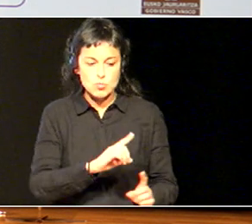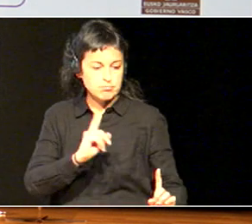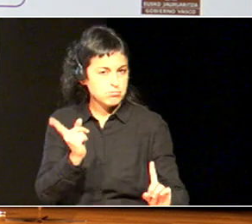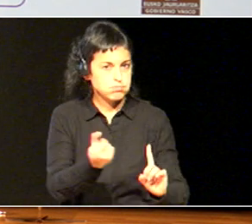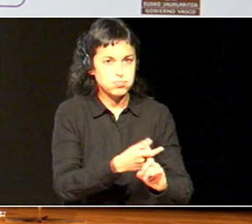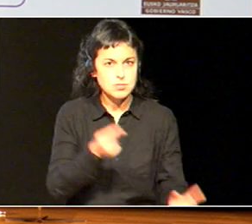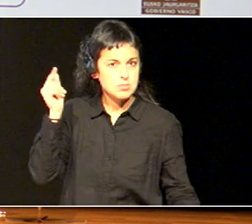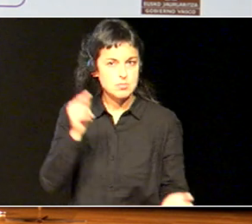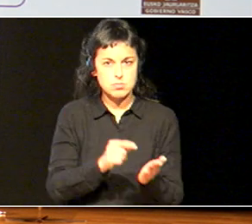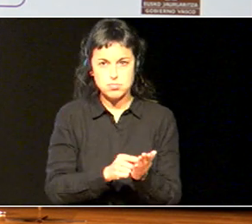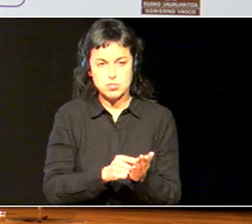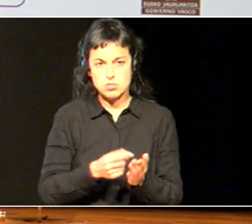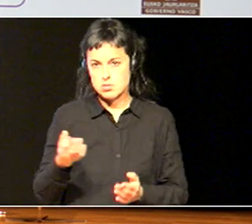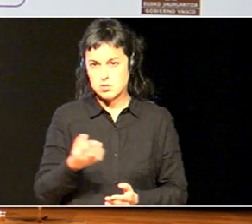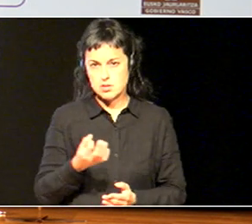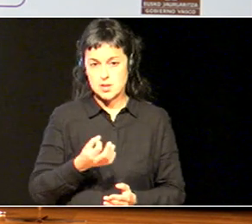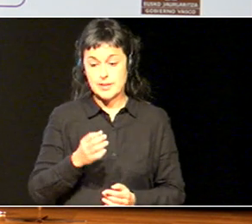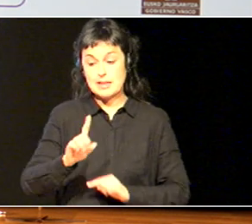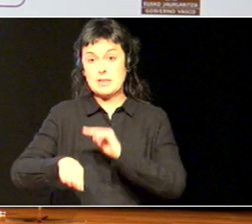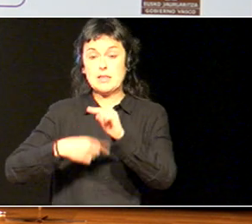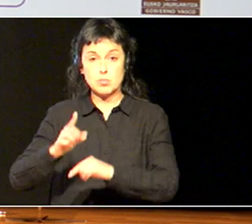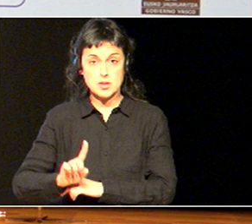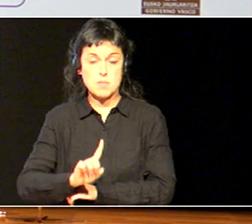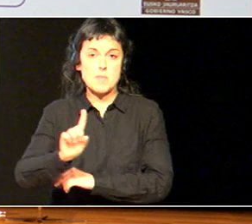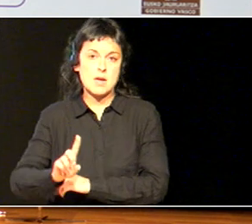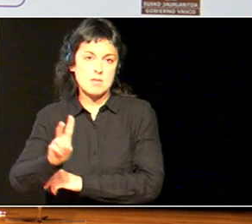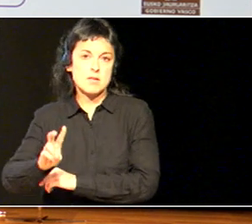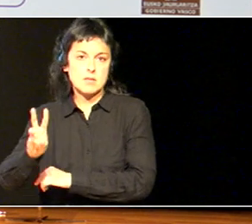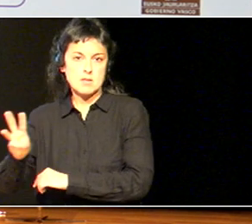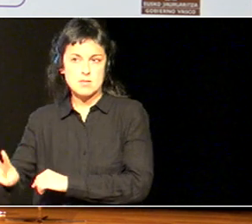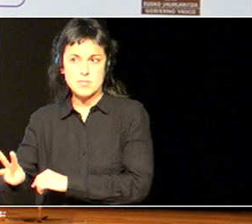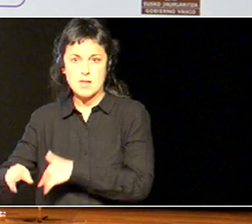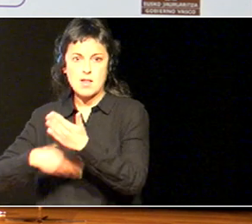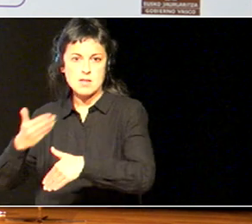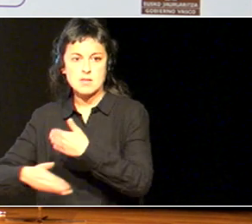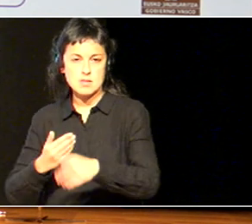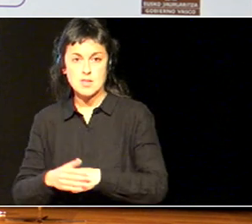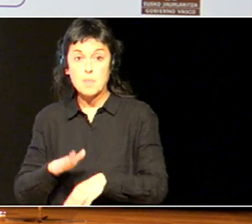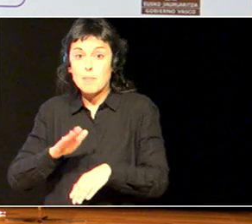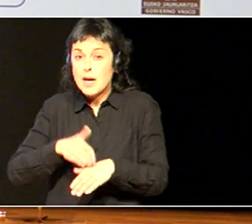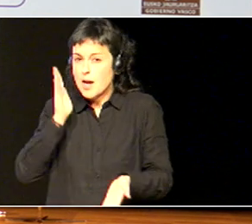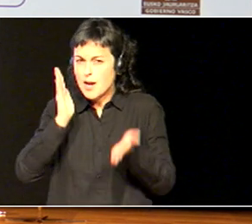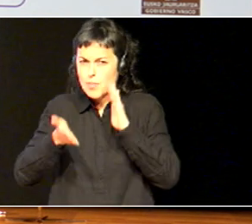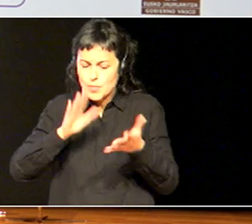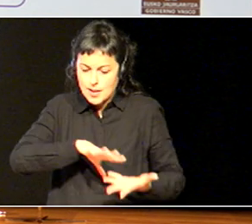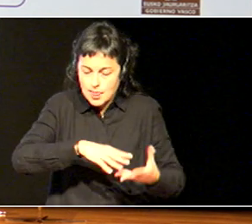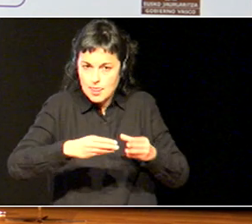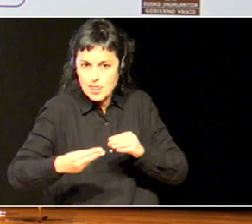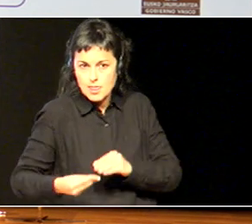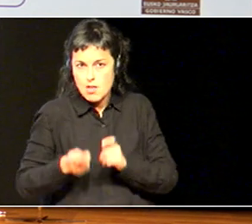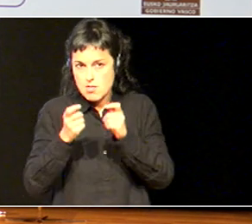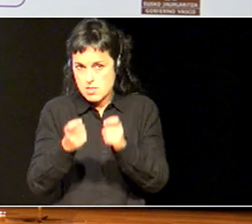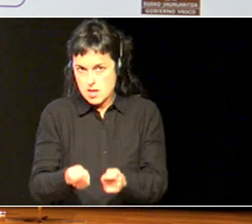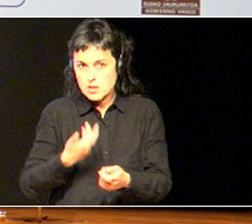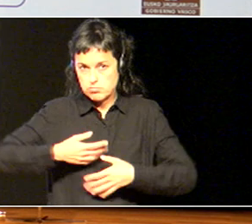bestekoa da eta ondoreko ondorengo maietan ere ez halik eta harinen esku hartze egokia izan dezaten